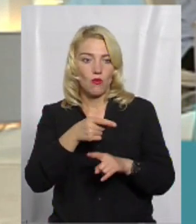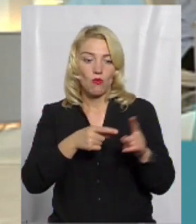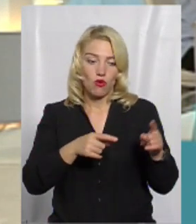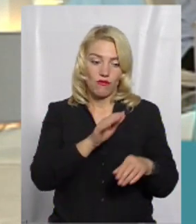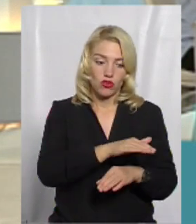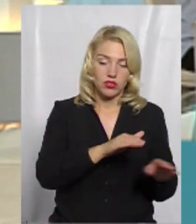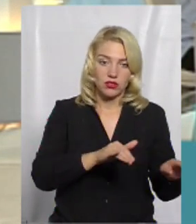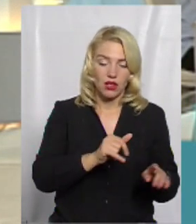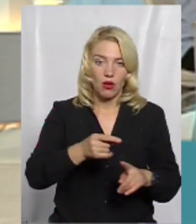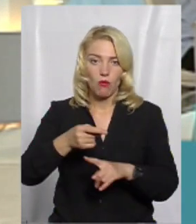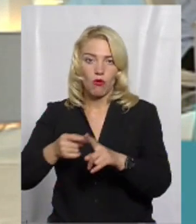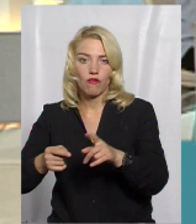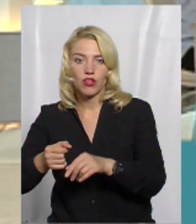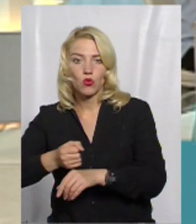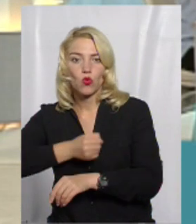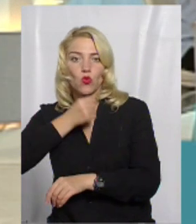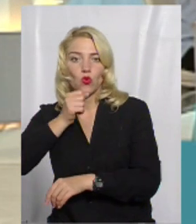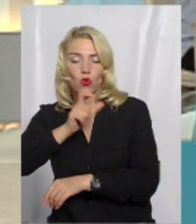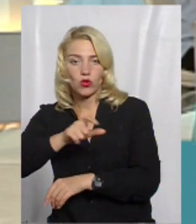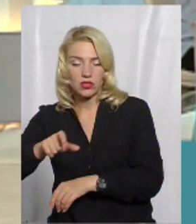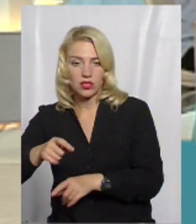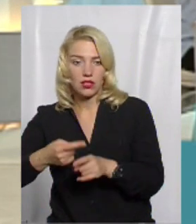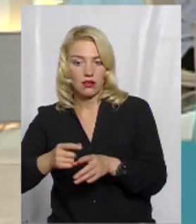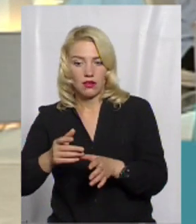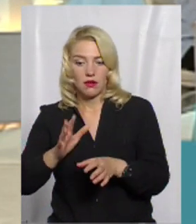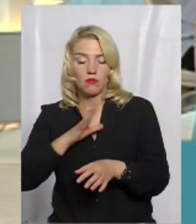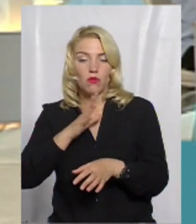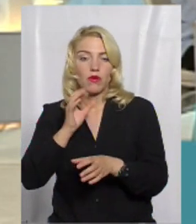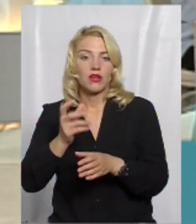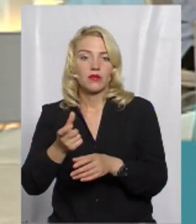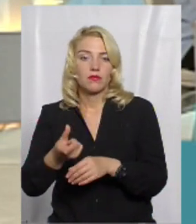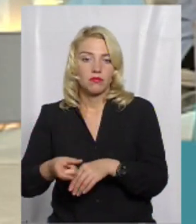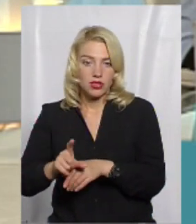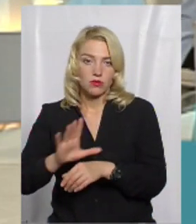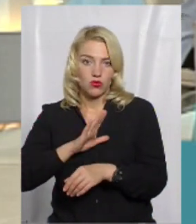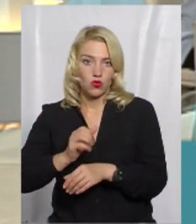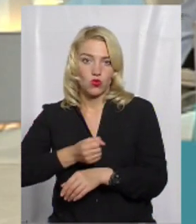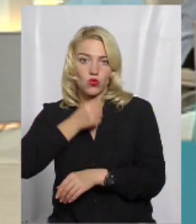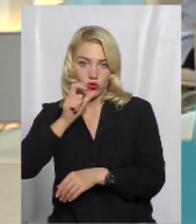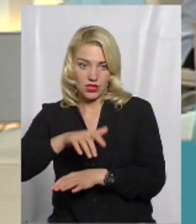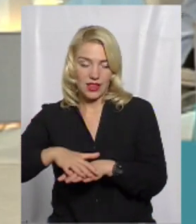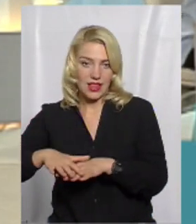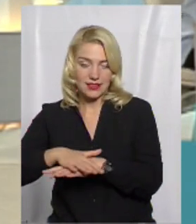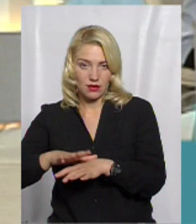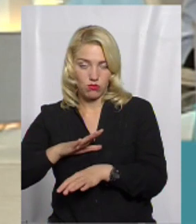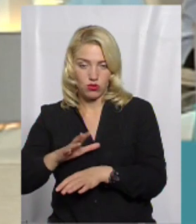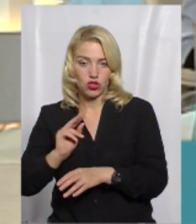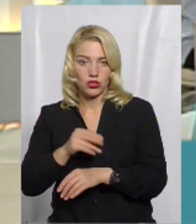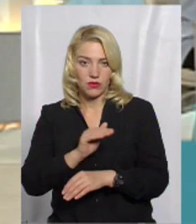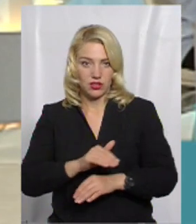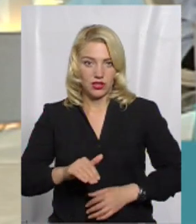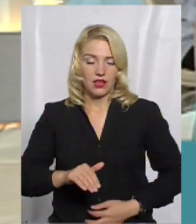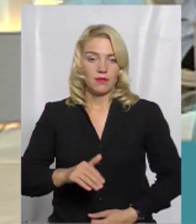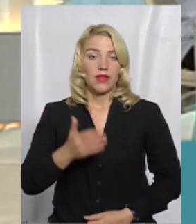дітей, половина дорослих. Навіть в якийсь період в було більше дорослого населення, ніж дитячого. Хочу вас запитати таке. Якщо